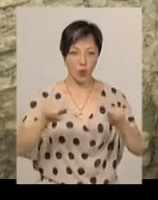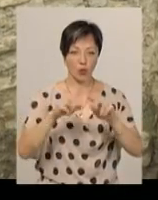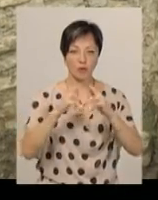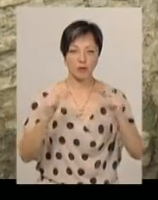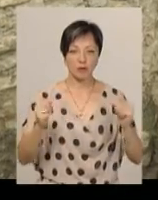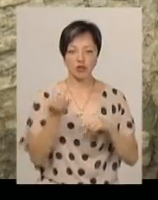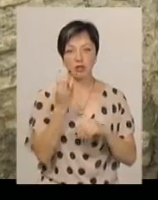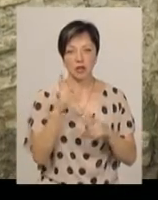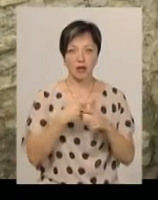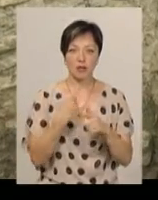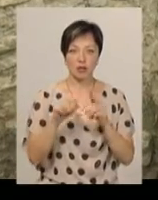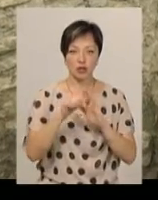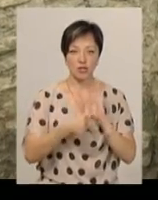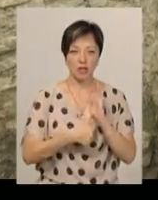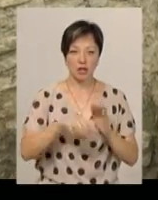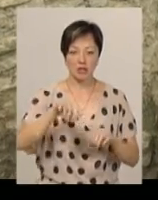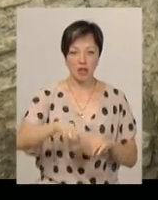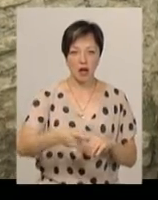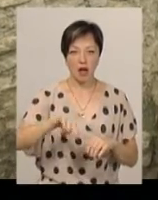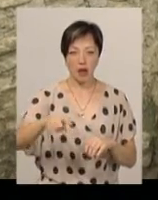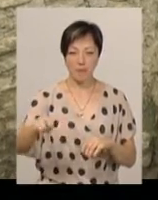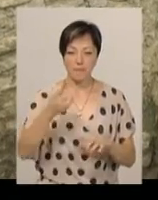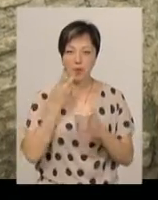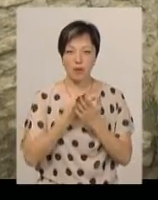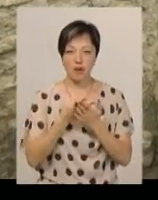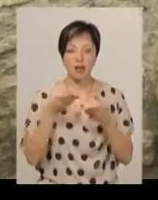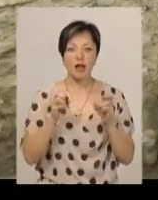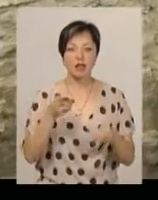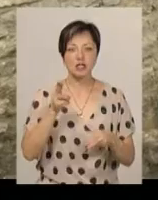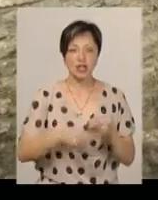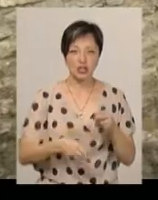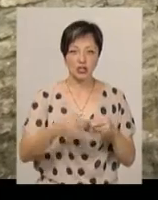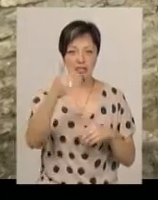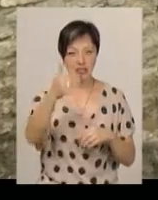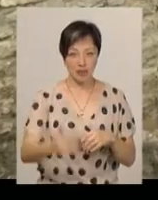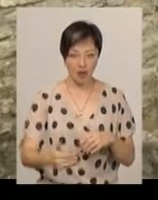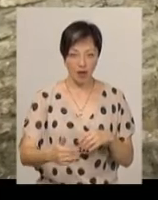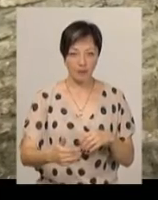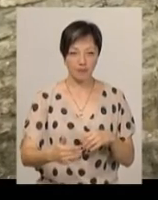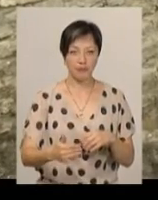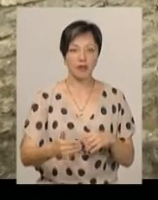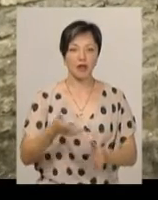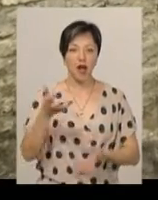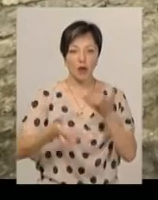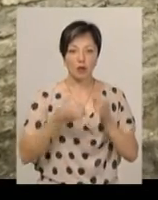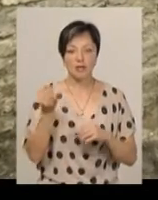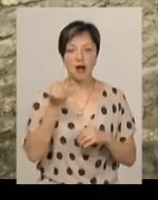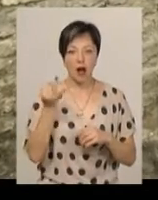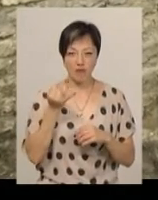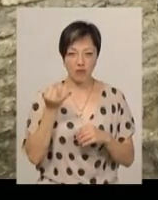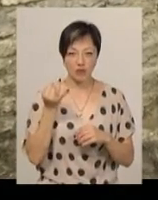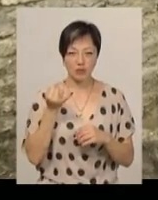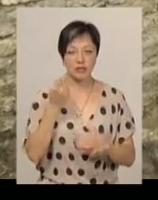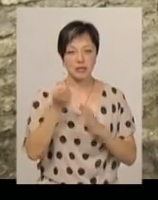14 або 16 таких ям вириваються, щоб побачити, де закінчується стіна. Тобто археологам цікаво